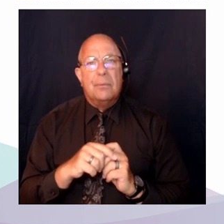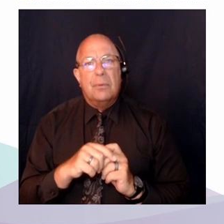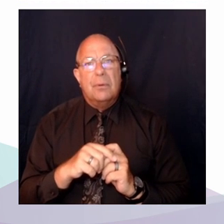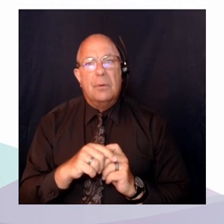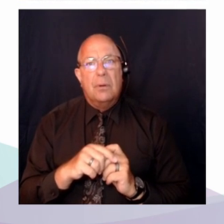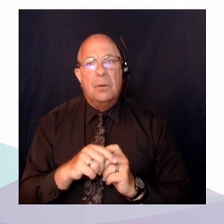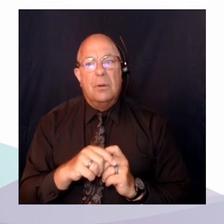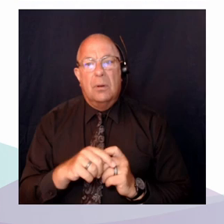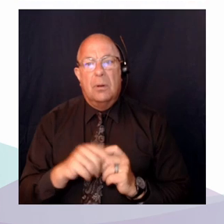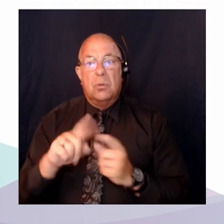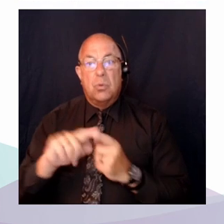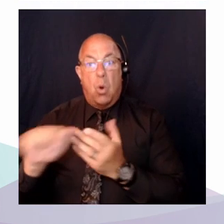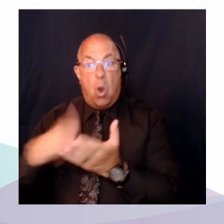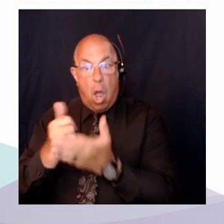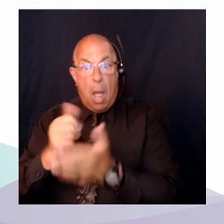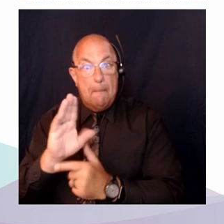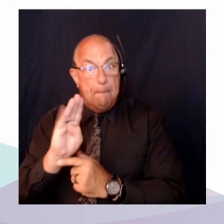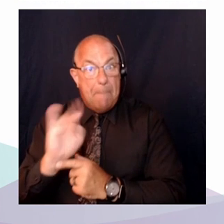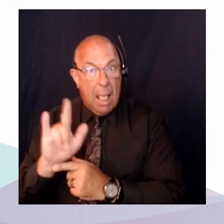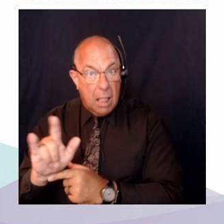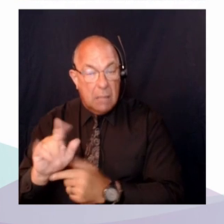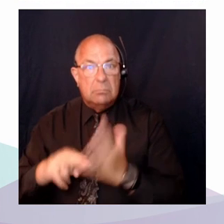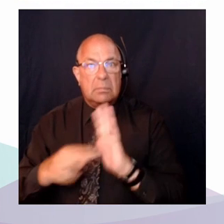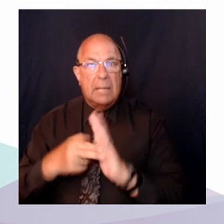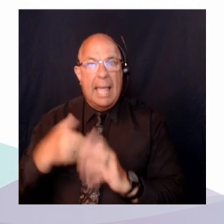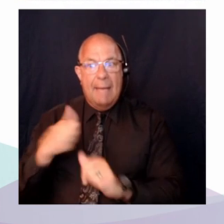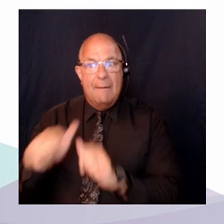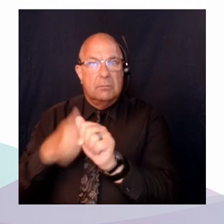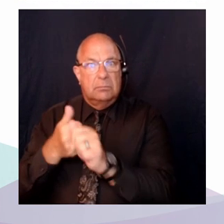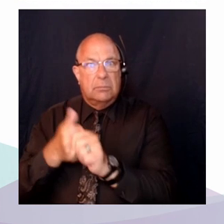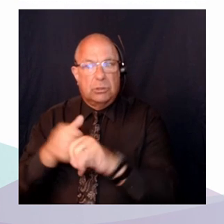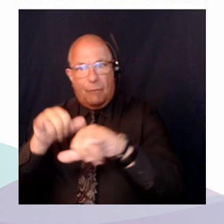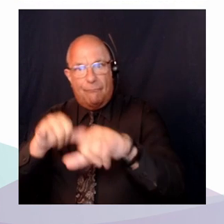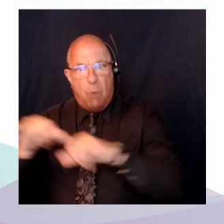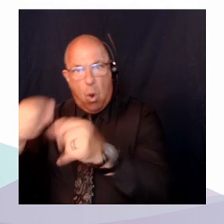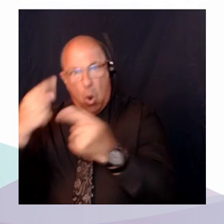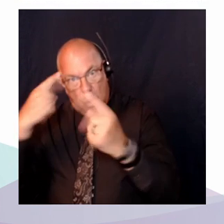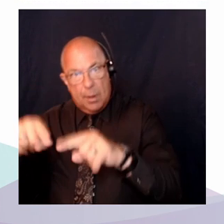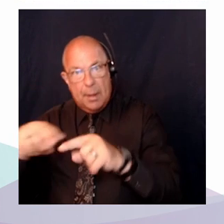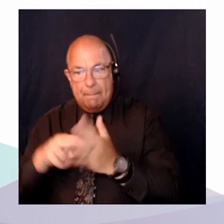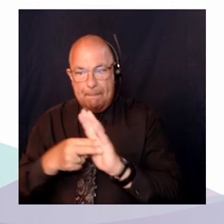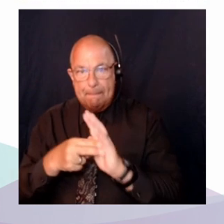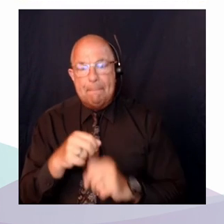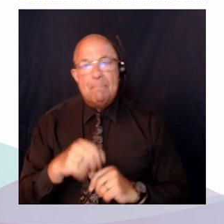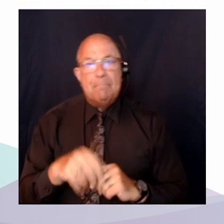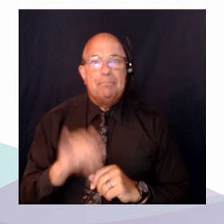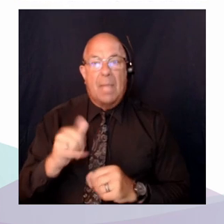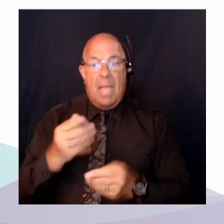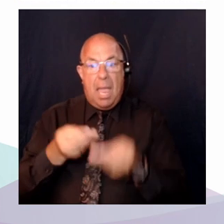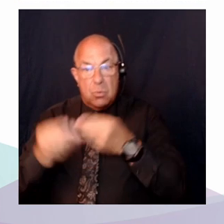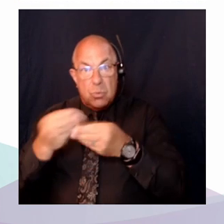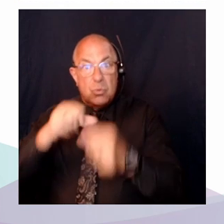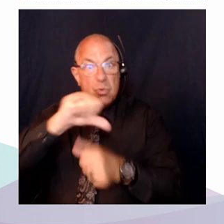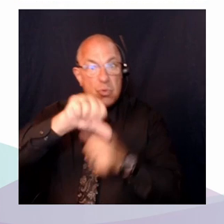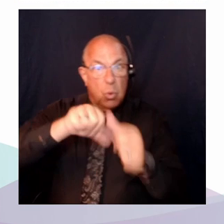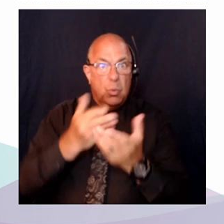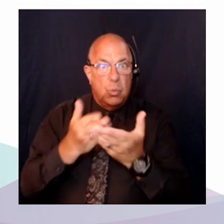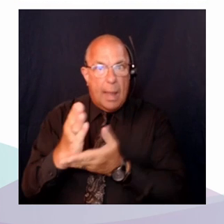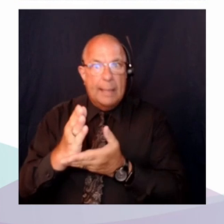mécanismes de conformité qui font en sorte que les droits économiques et sociaux sont pris au sérieux par le législateur?